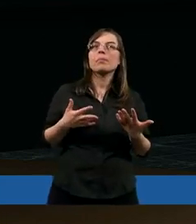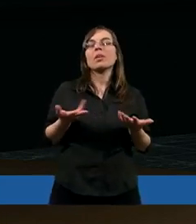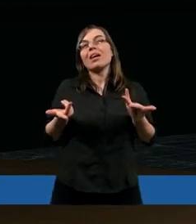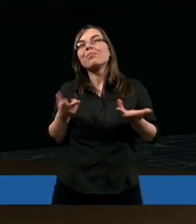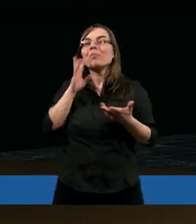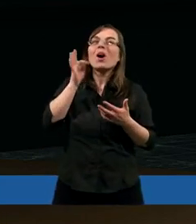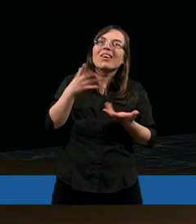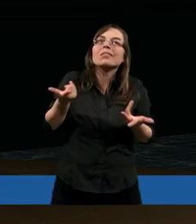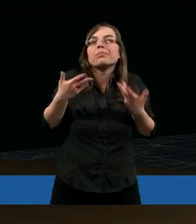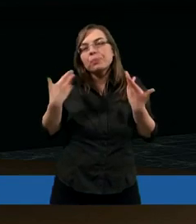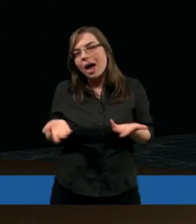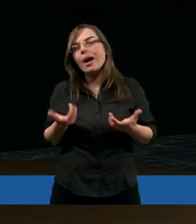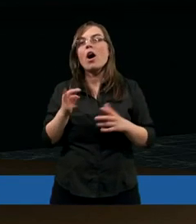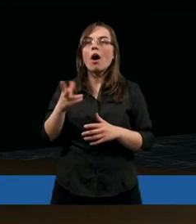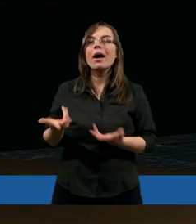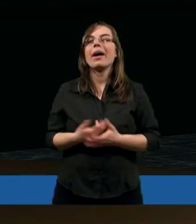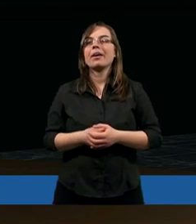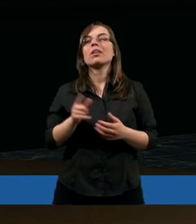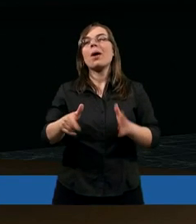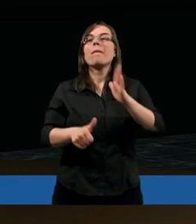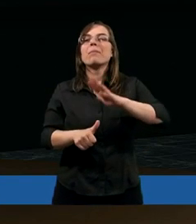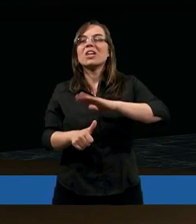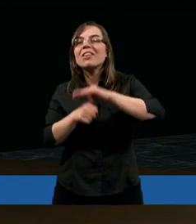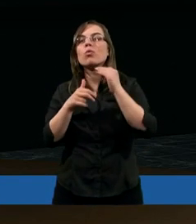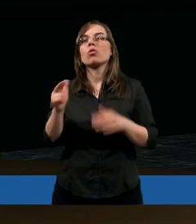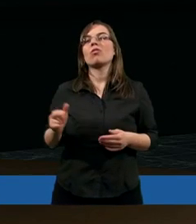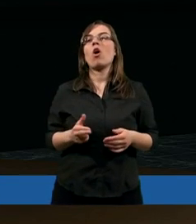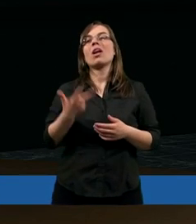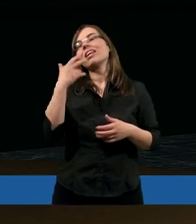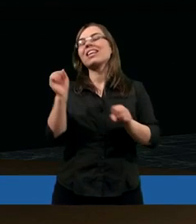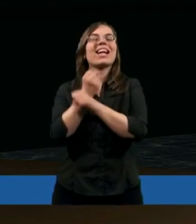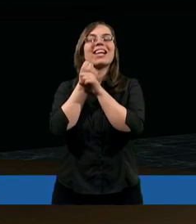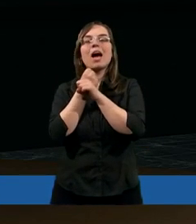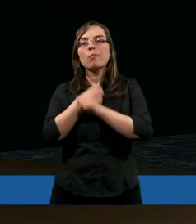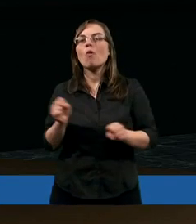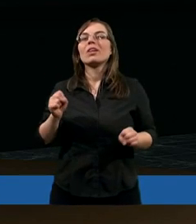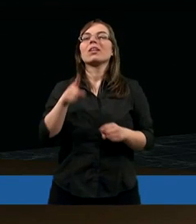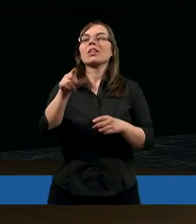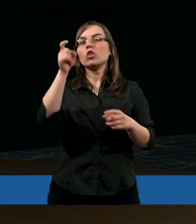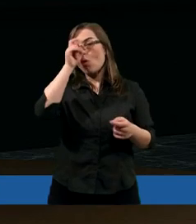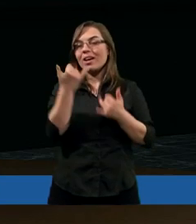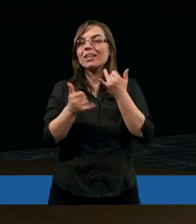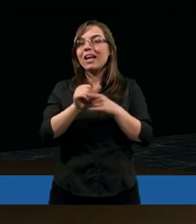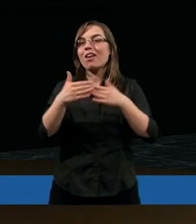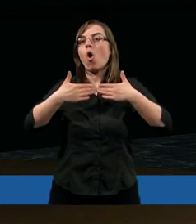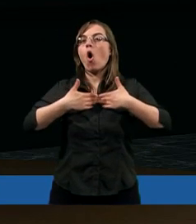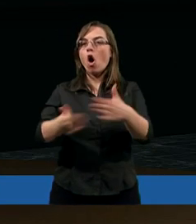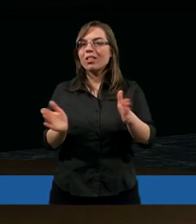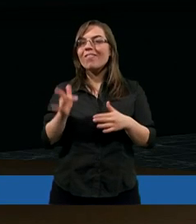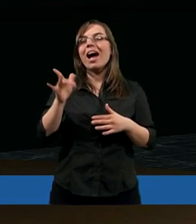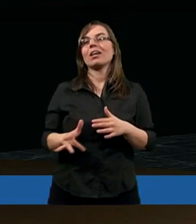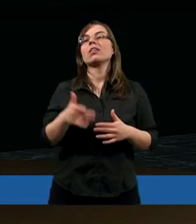oklapłam, tak, także to przywództwo jest niesamowite, bo kiedy człowiek jest otwarty, to